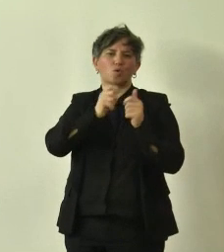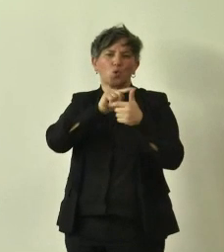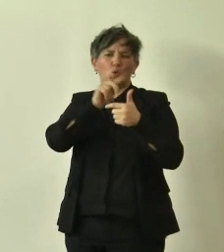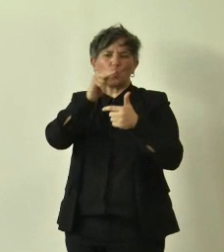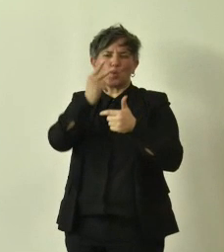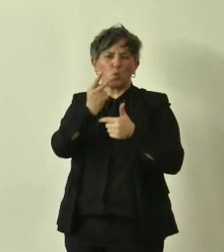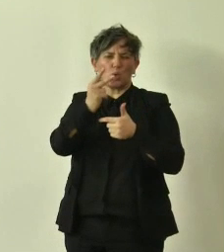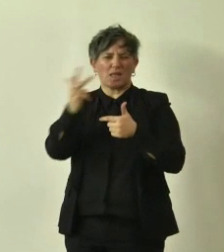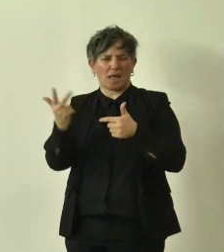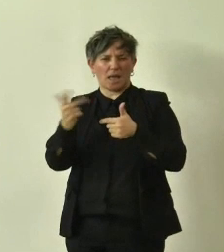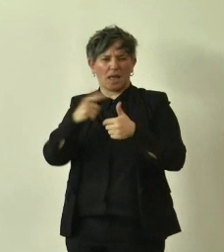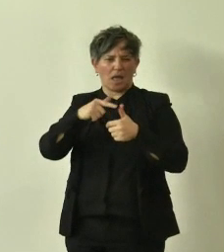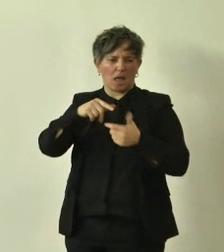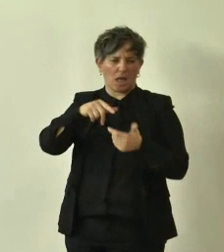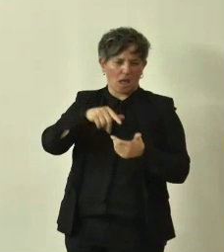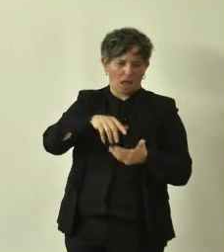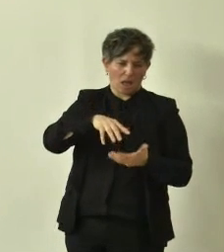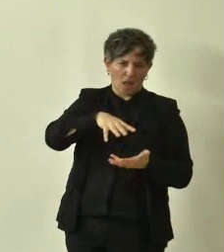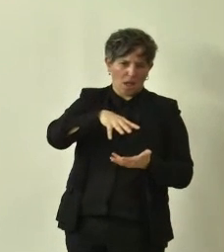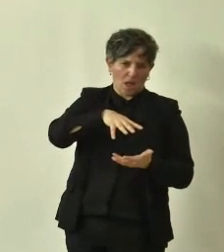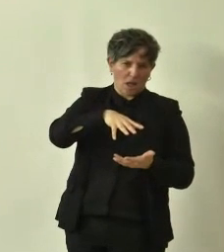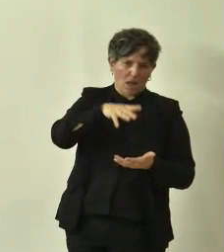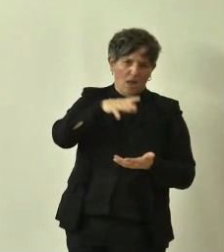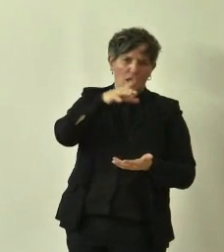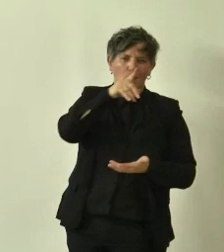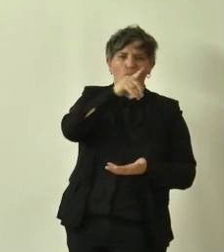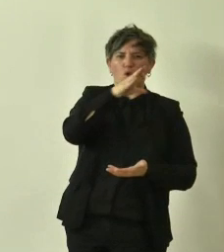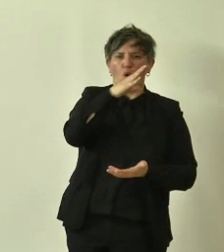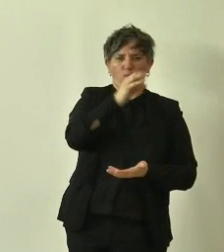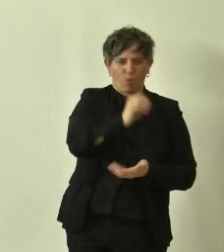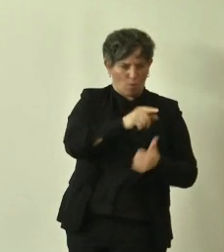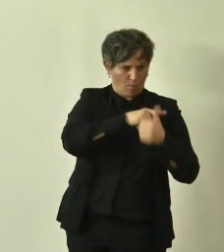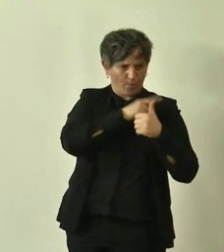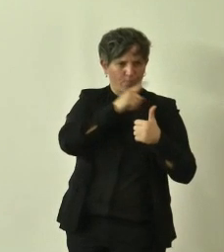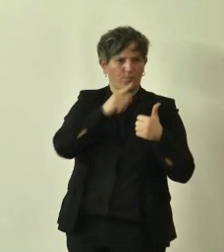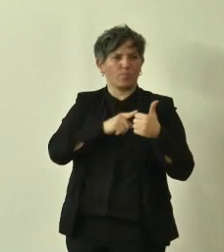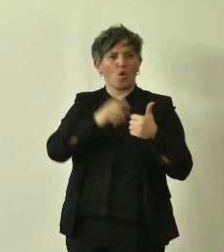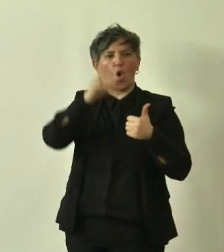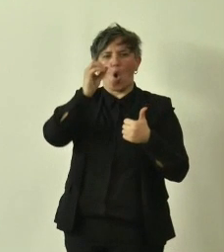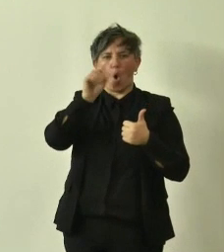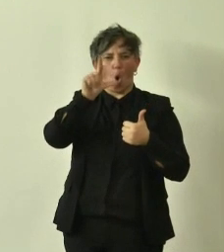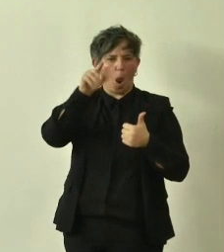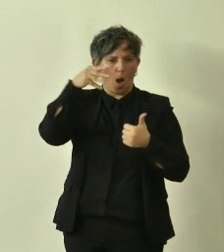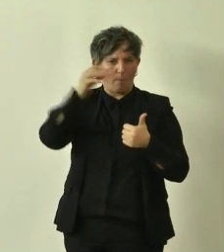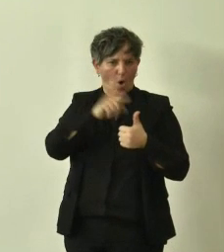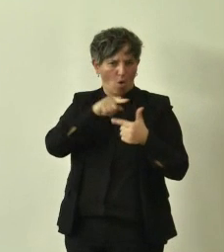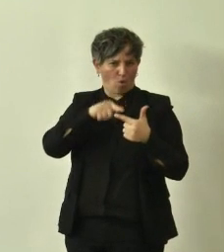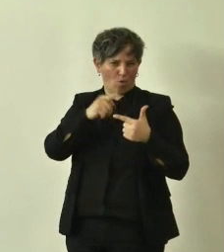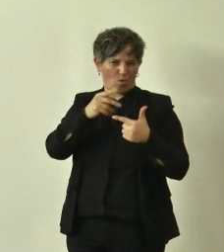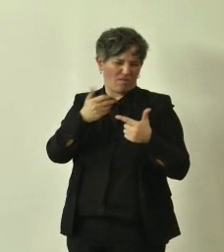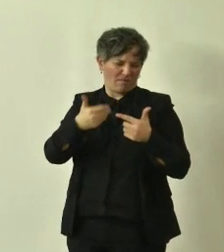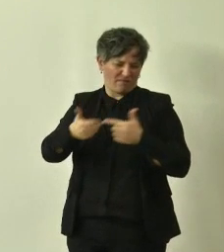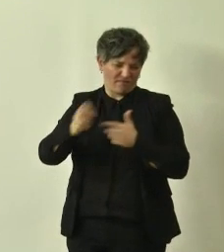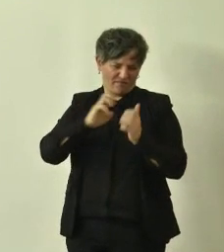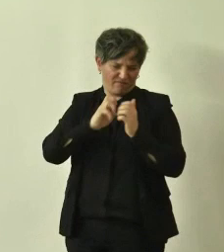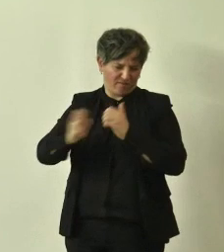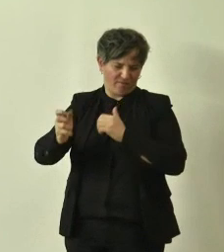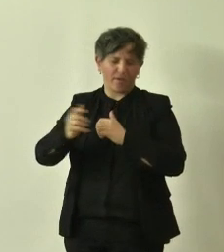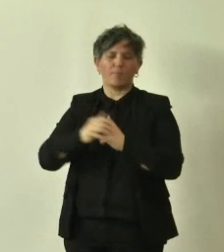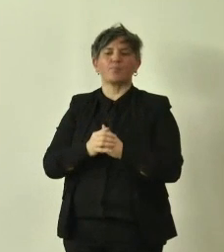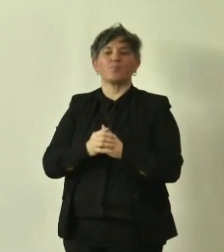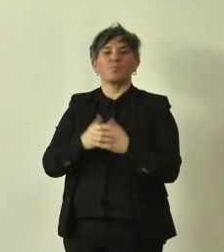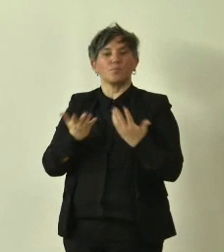il pioppo a volte l'olmo e così via insomma abbiamo cercato di dare una qualche una